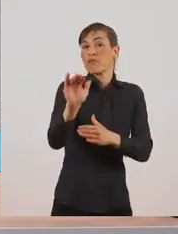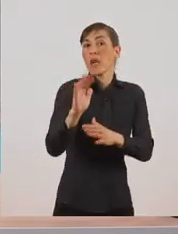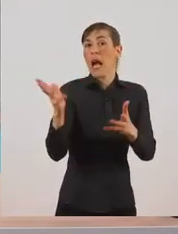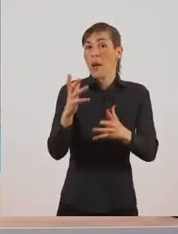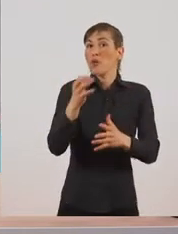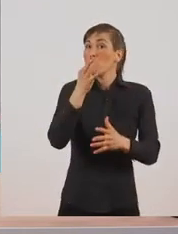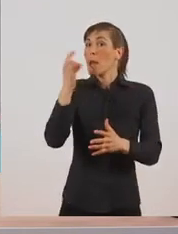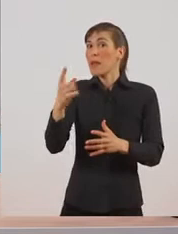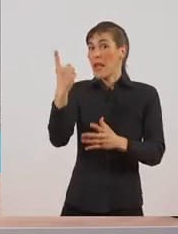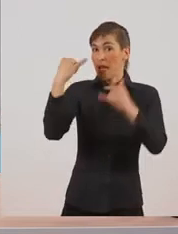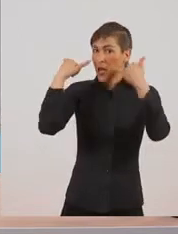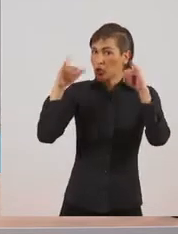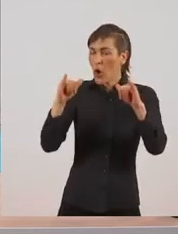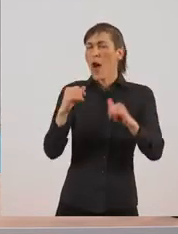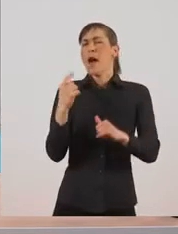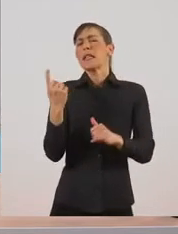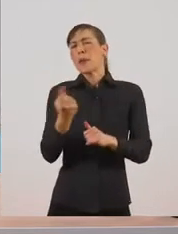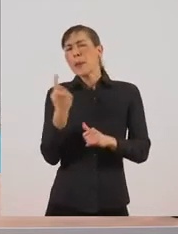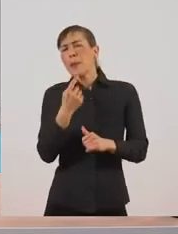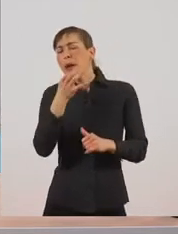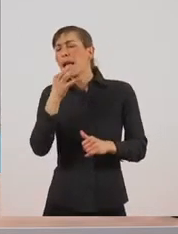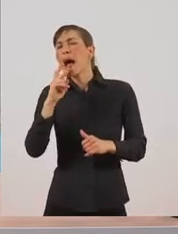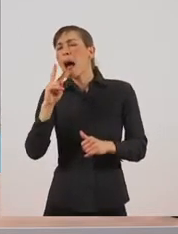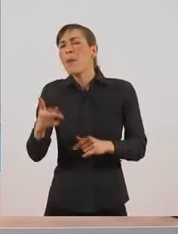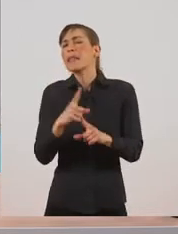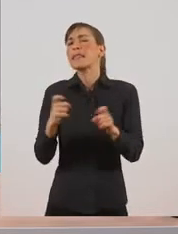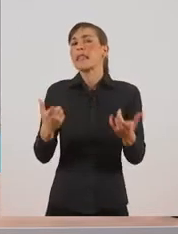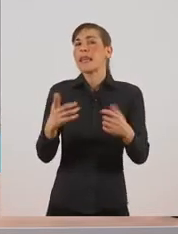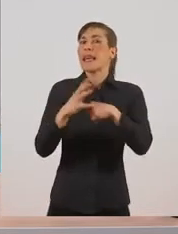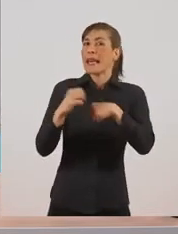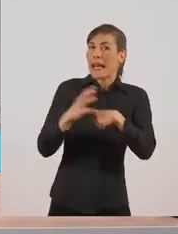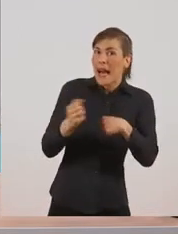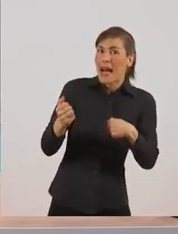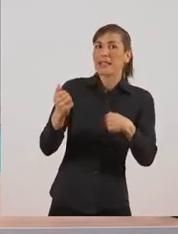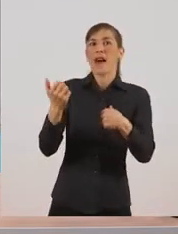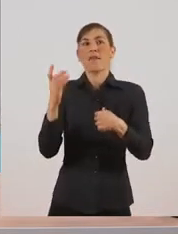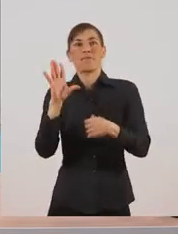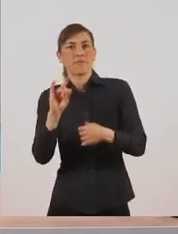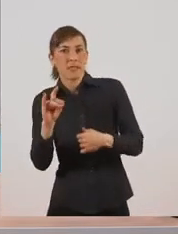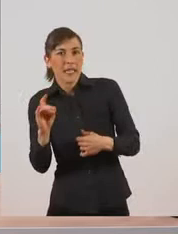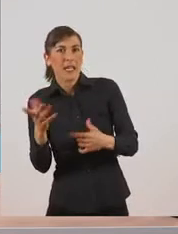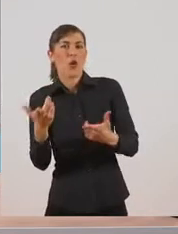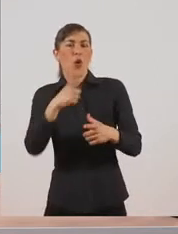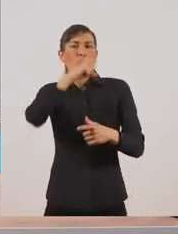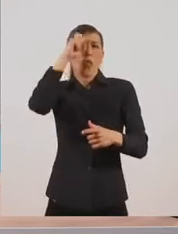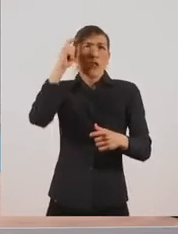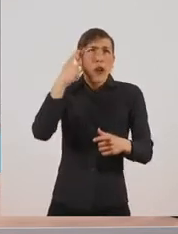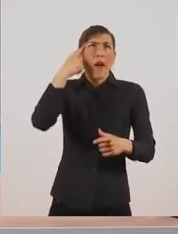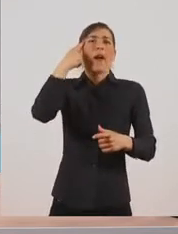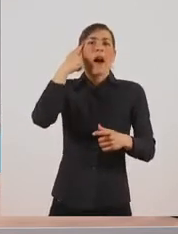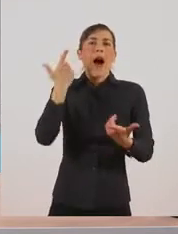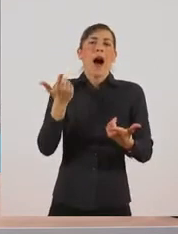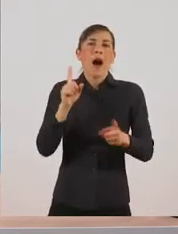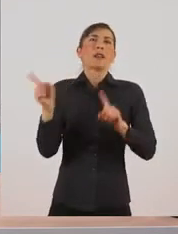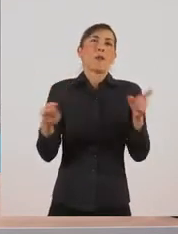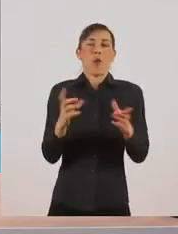πιο πιθανό είναι ότι θα σκεφτείτε σκύλο, γάτα. Δύσκολα λέμε, κάποιο από τα ασπόνδυλα ζώα θα σκεφτεί κάποιος να